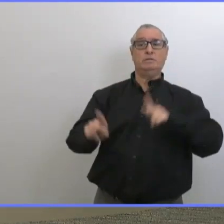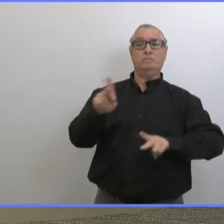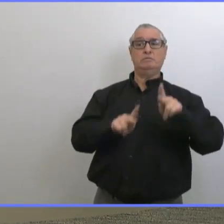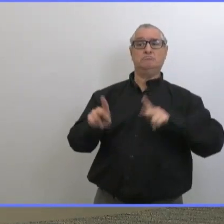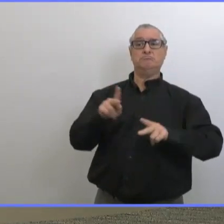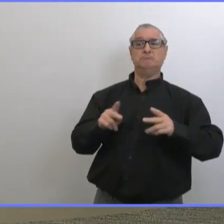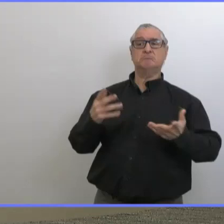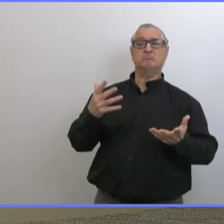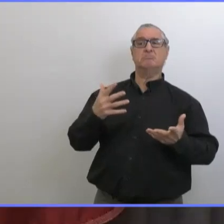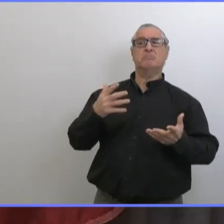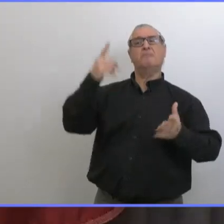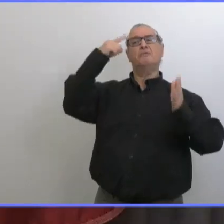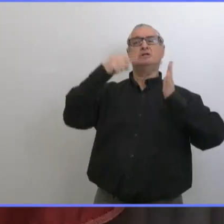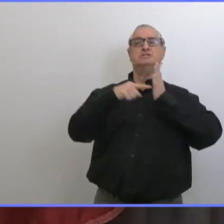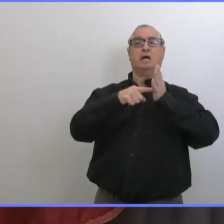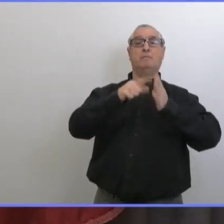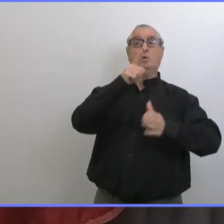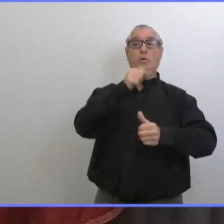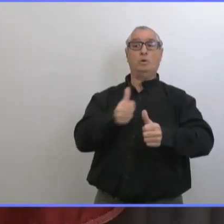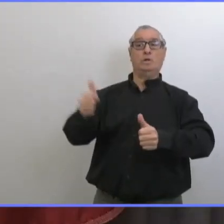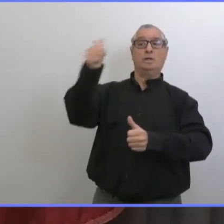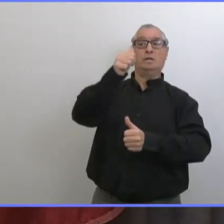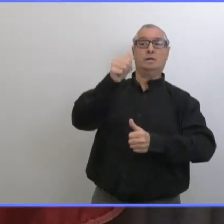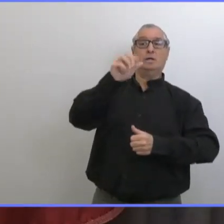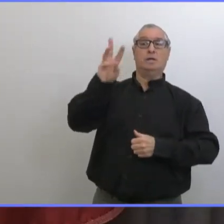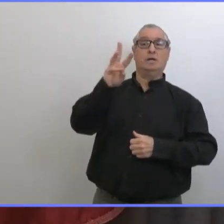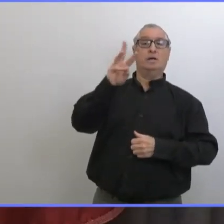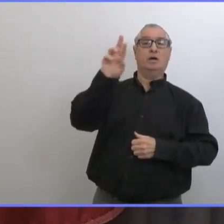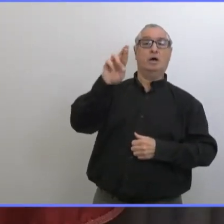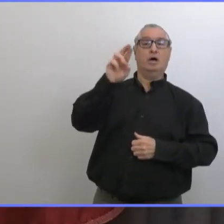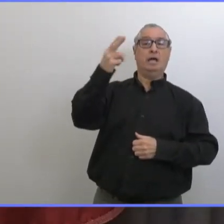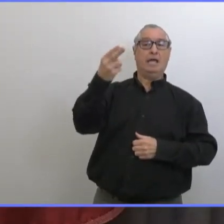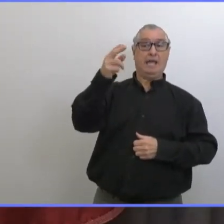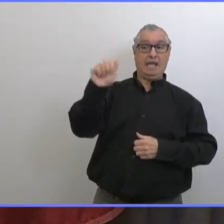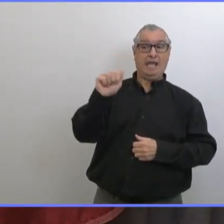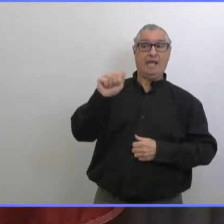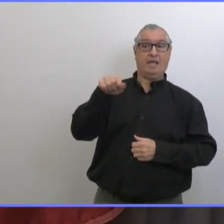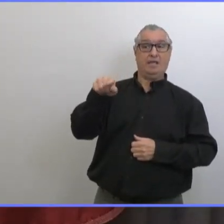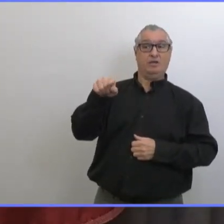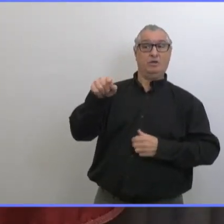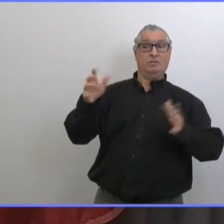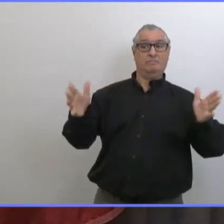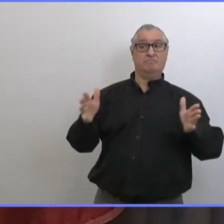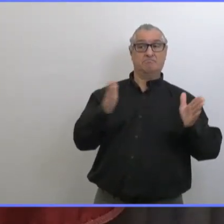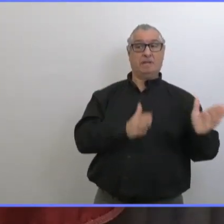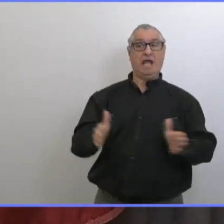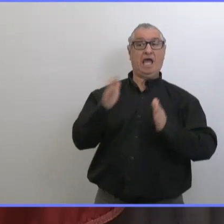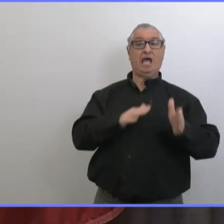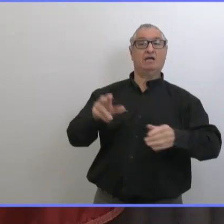question inaudible à l'heure actuelle on ne va pas